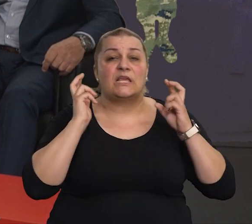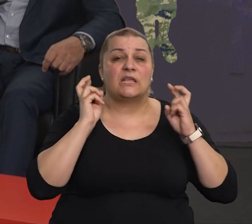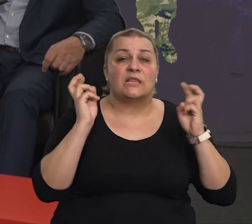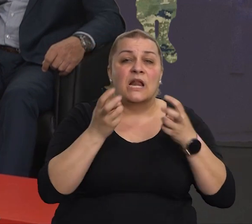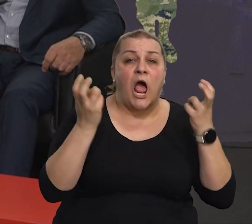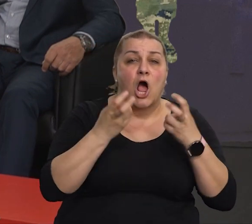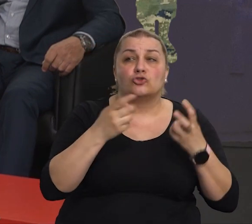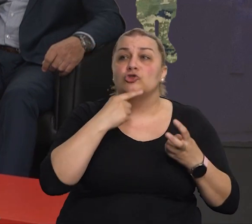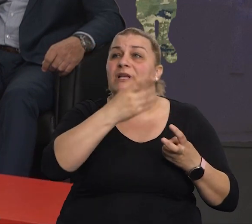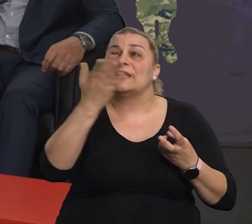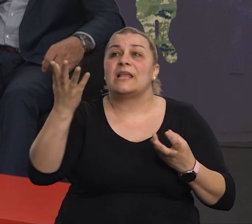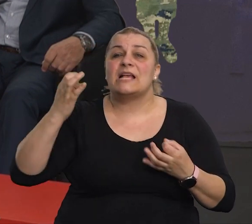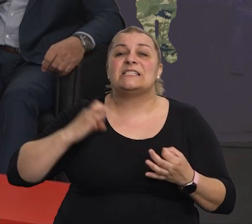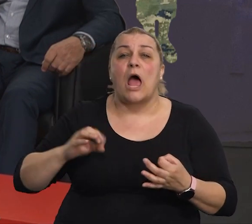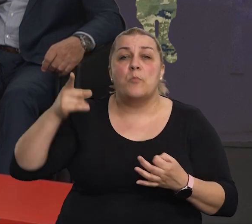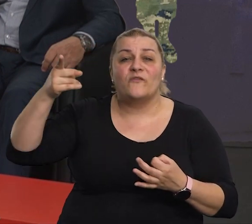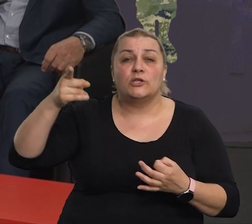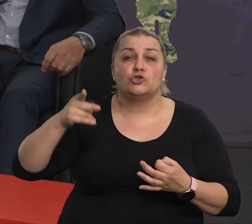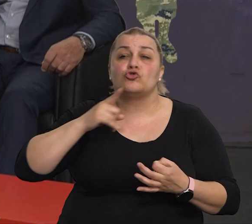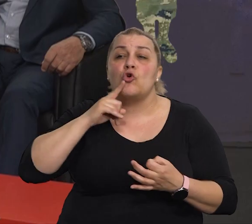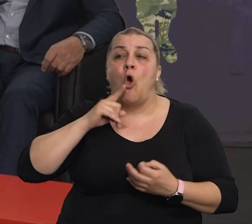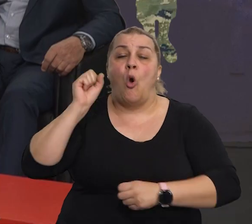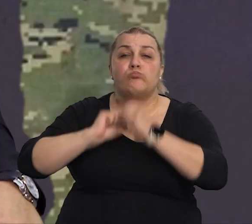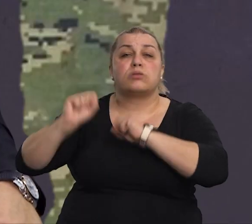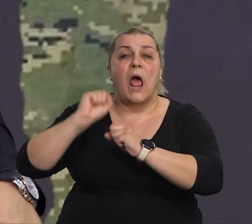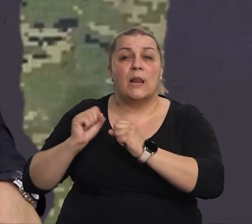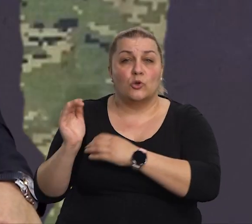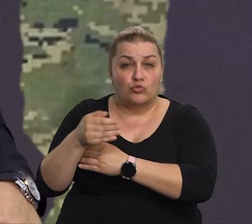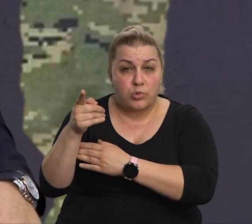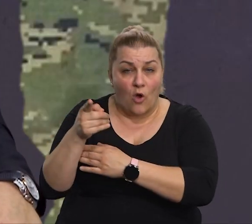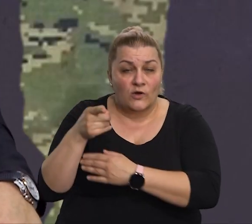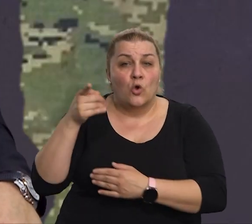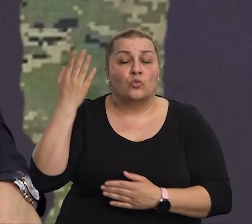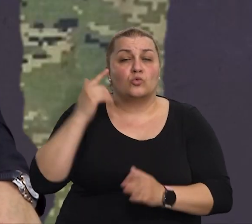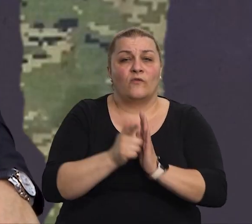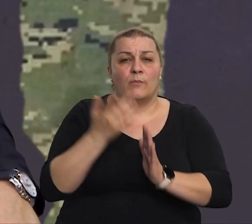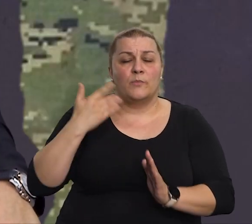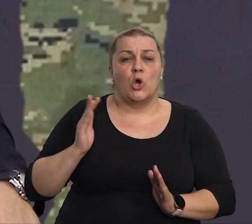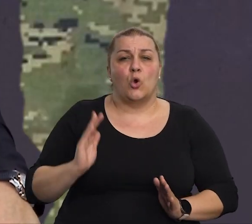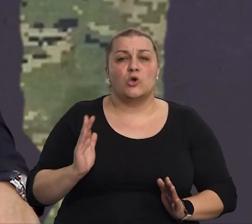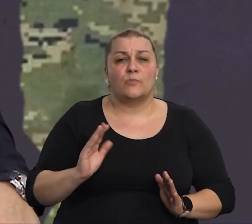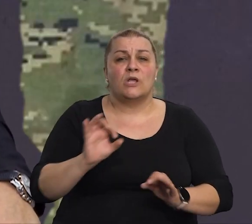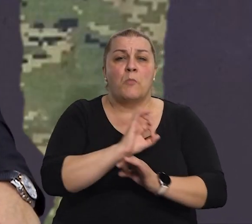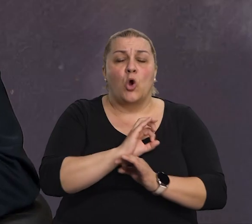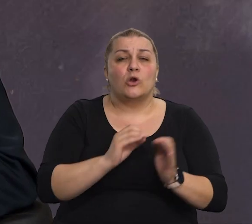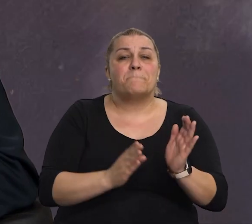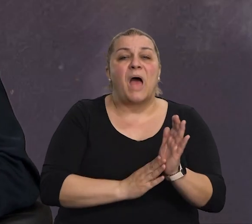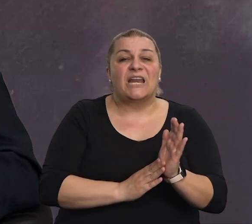zapojeništvo opravne grada Dobrovnika, tada je bio gospodin pokojni Nojko, Giran Nojko Marinović.